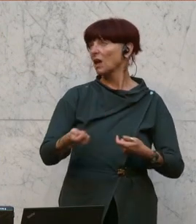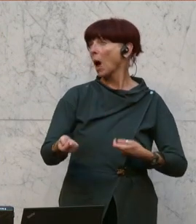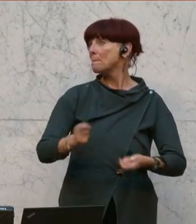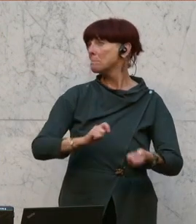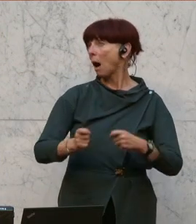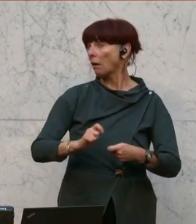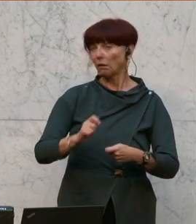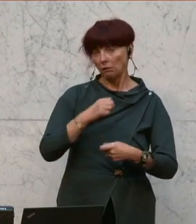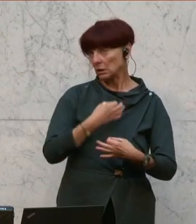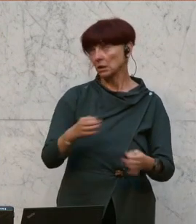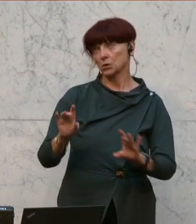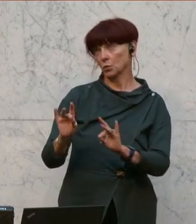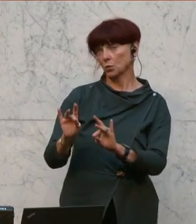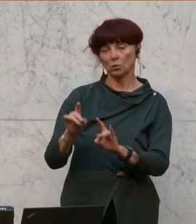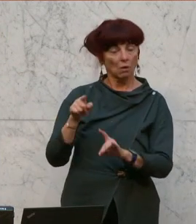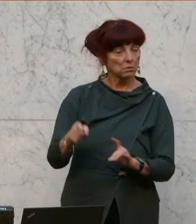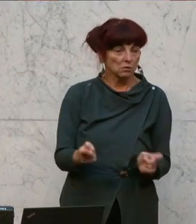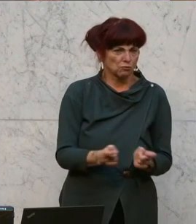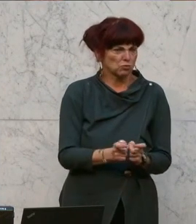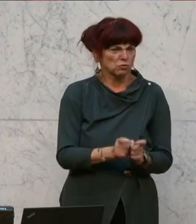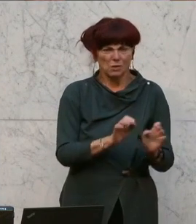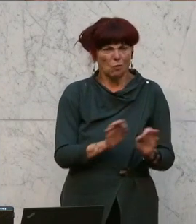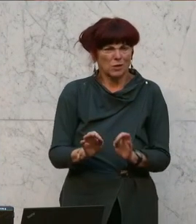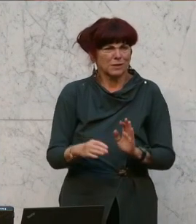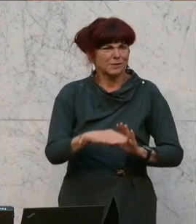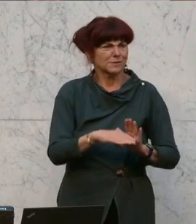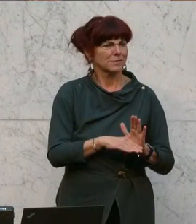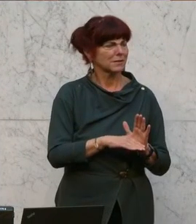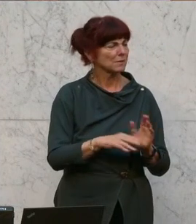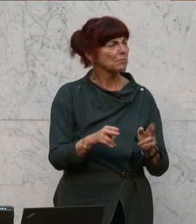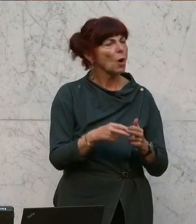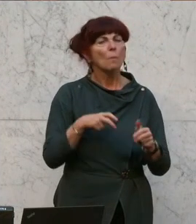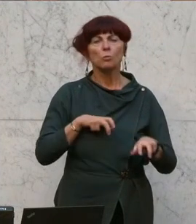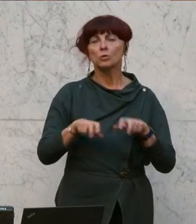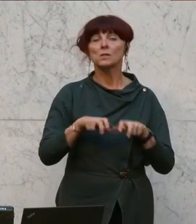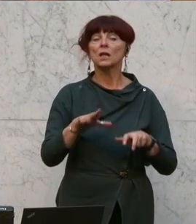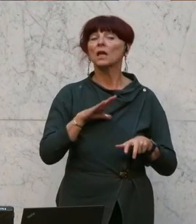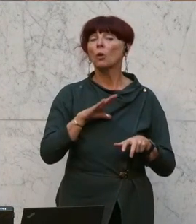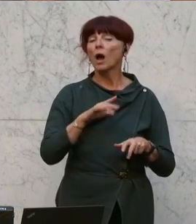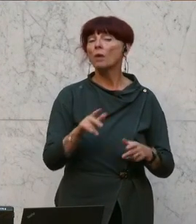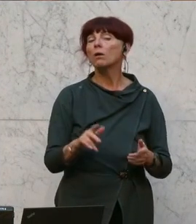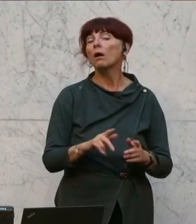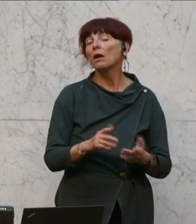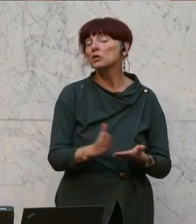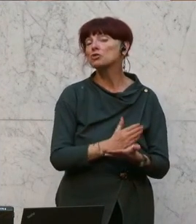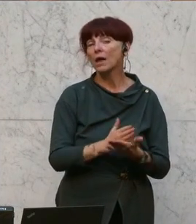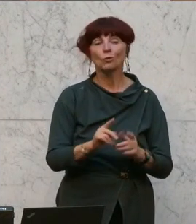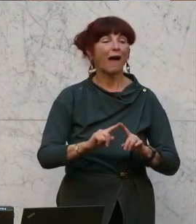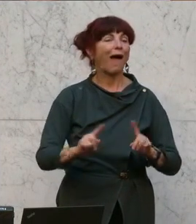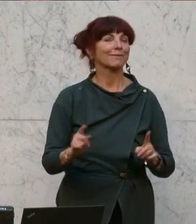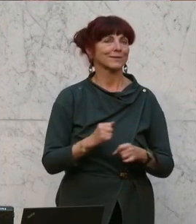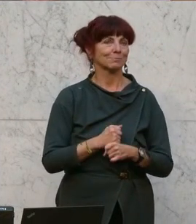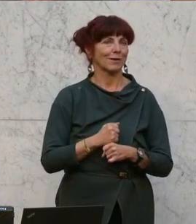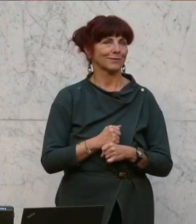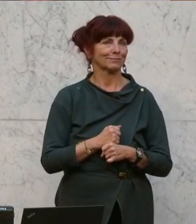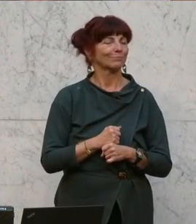funktioniert und ist ein ordentliches Gesetz. Die Bundesregierung hat sich aber entschlossen, es anders zu machen. Sie